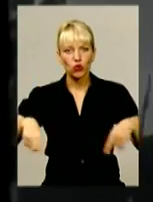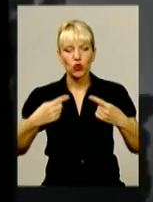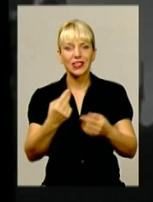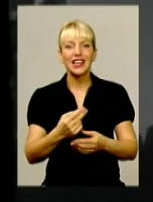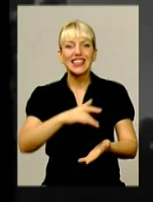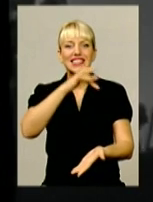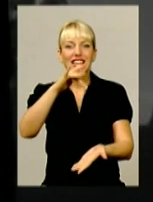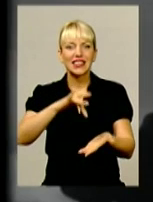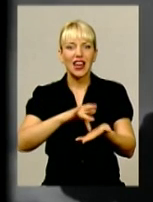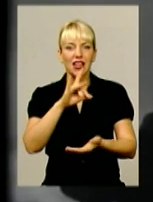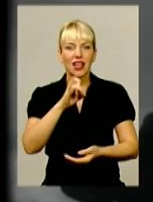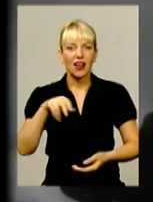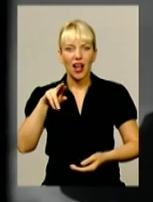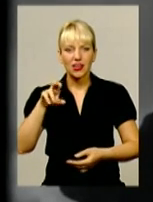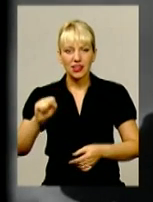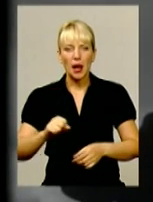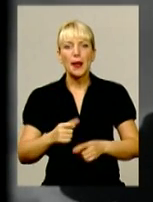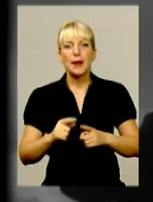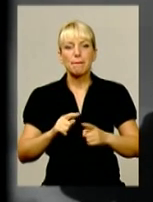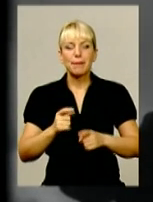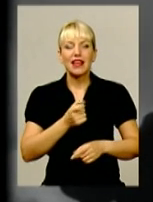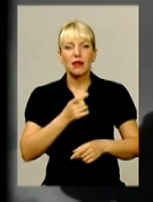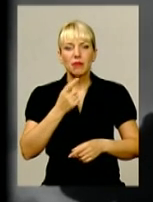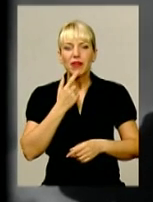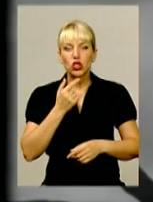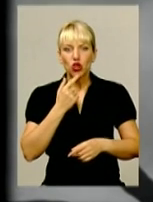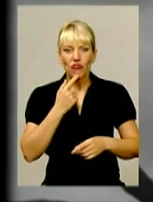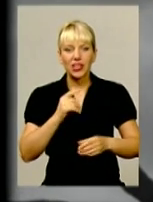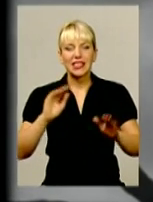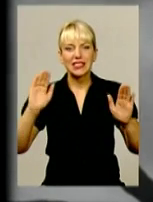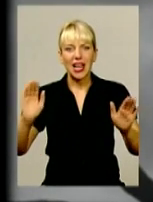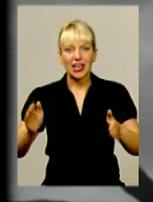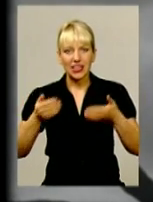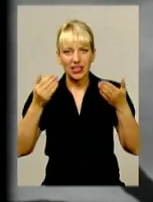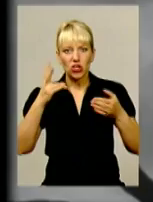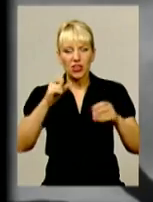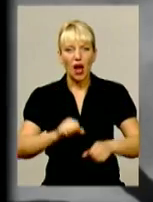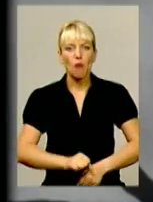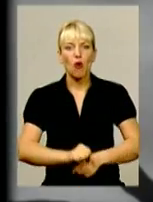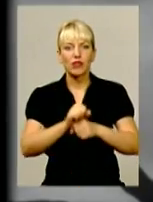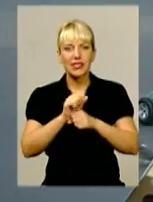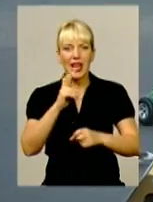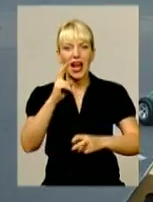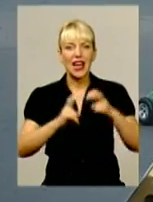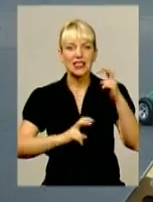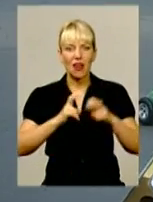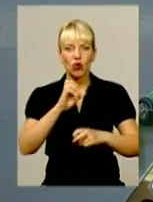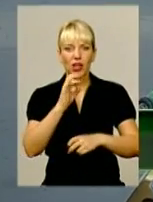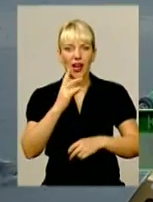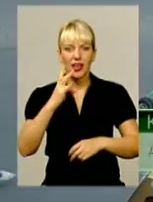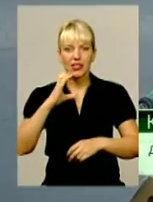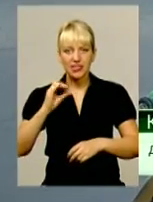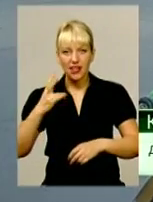Рада, більшовики закликають робітничий клас до повстання, а завод «Арсенал» стає центром революційних подій. Кожного дня